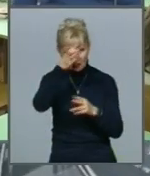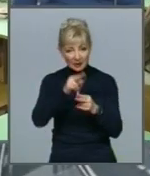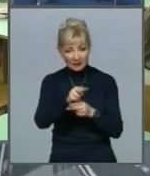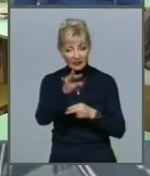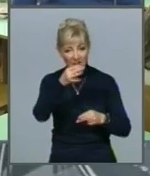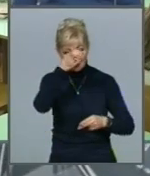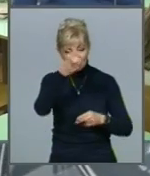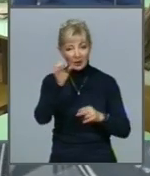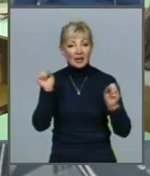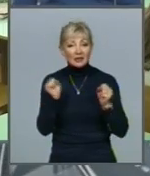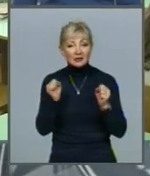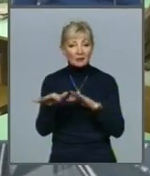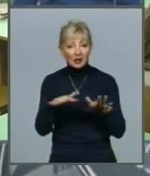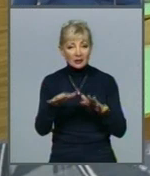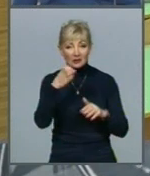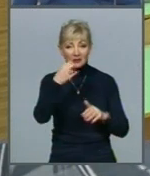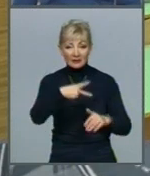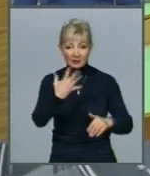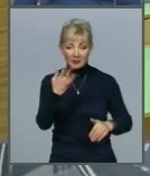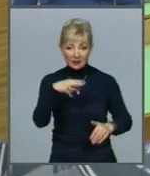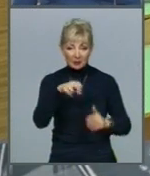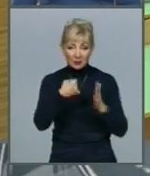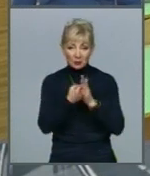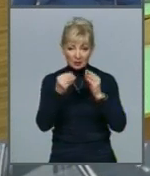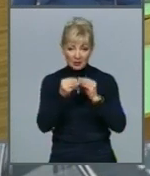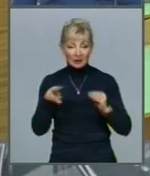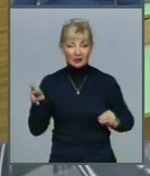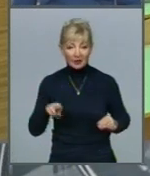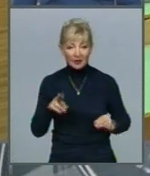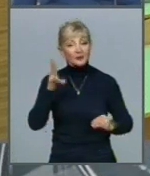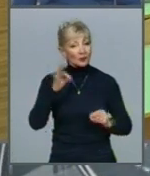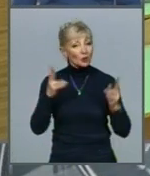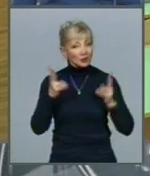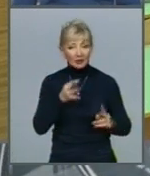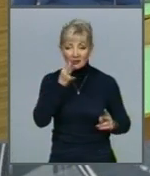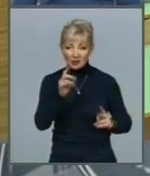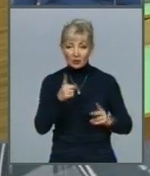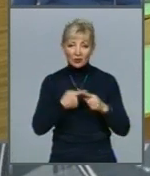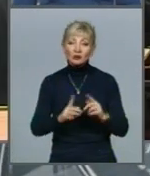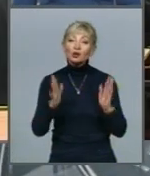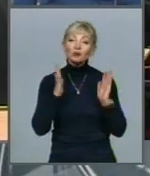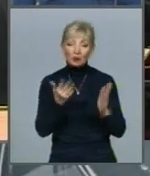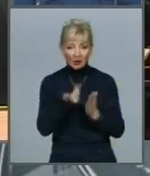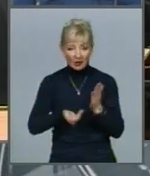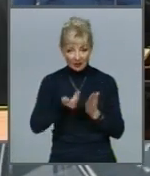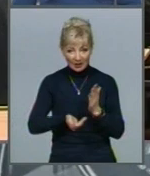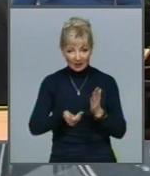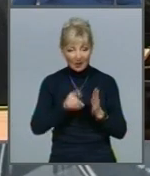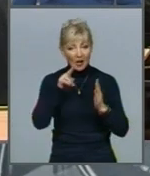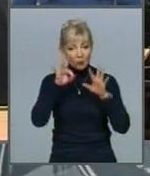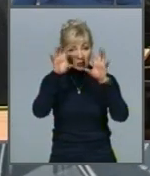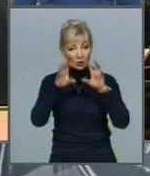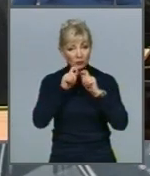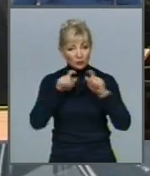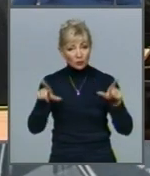науки, зимові канікули будуть з 25 грудня по 10 січня Але варто підкреслити, що це лише рекомендації За законом,